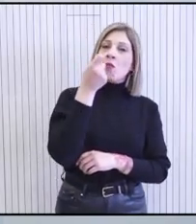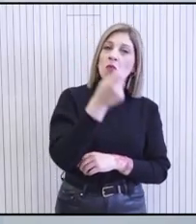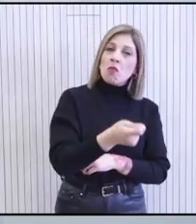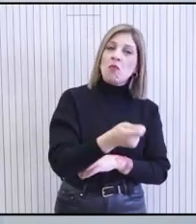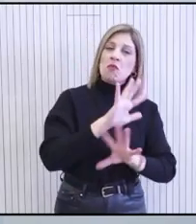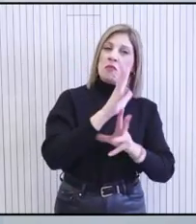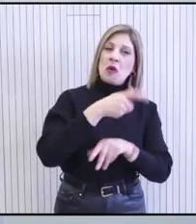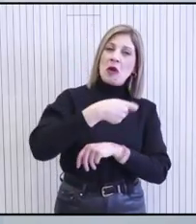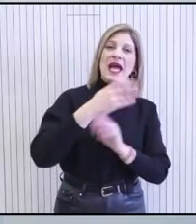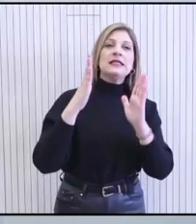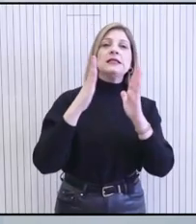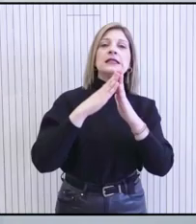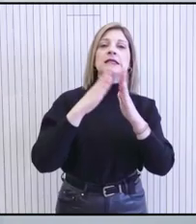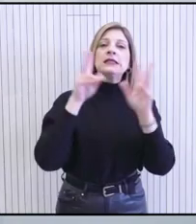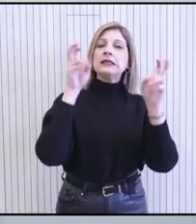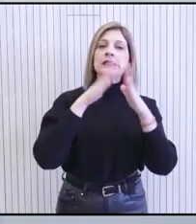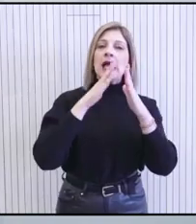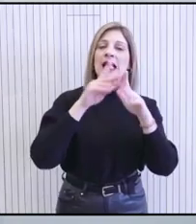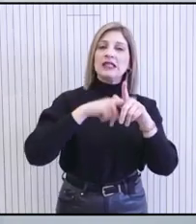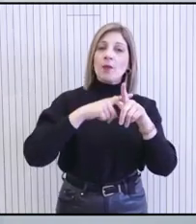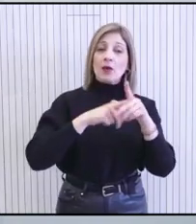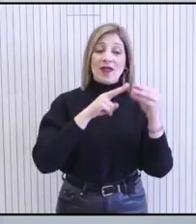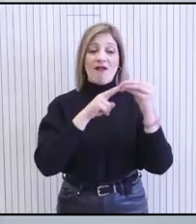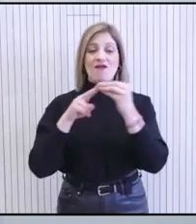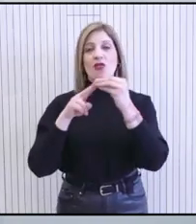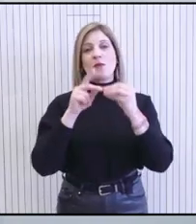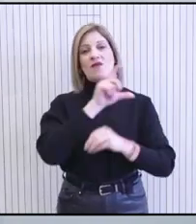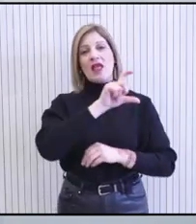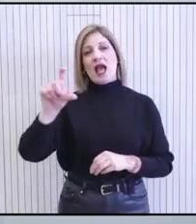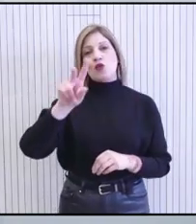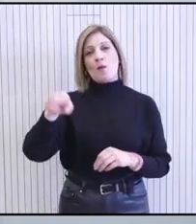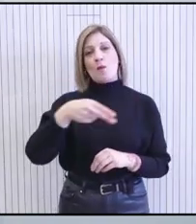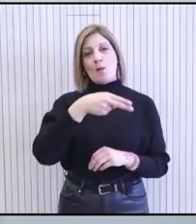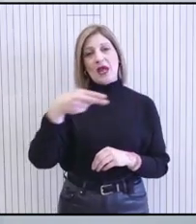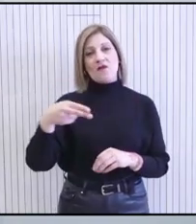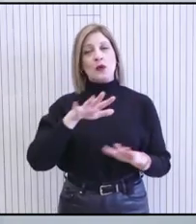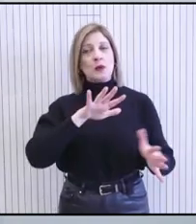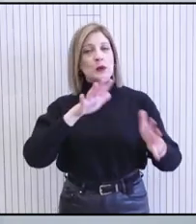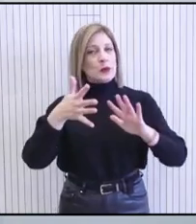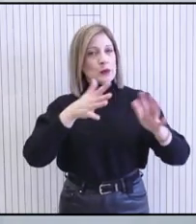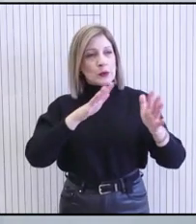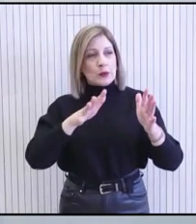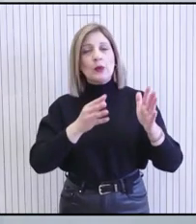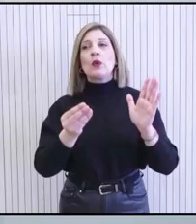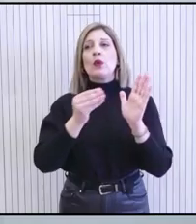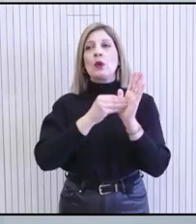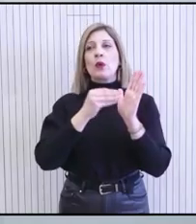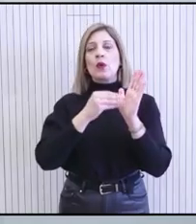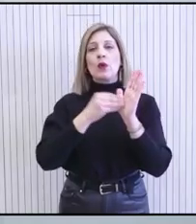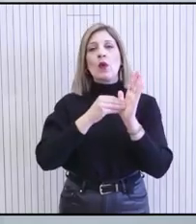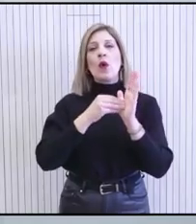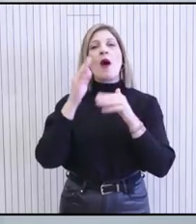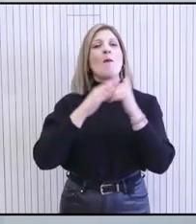πλαίσιο της στεγαστικής πολιτικής ανέρχεται στα 77 εκατομμύρια ευρώ, χωρίς να απολογίζεται σε αυτά το κόστος των